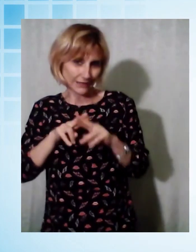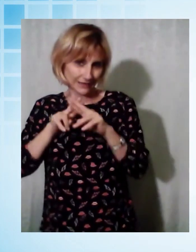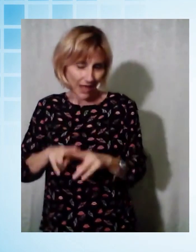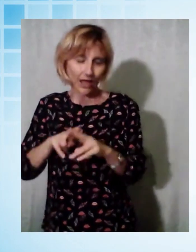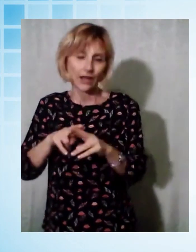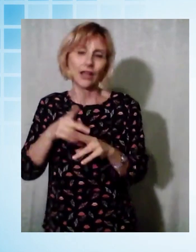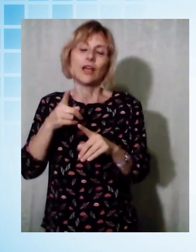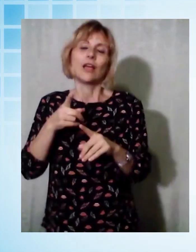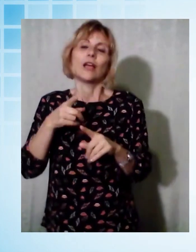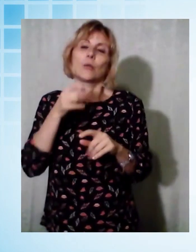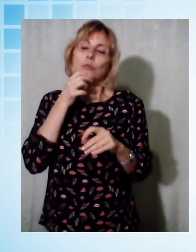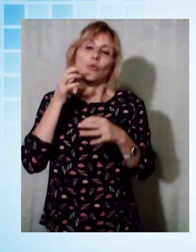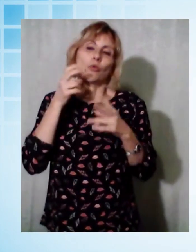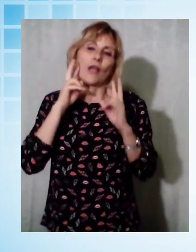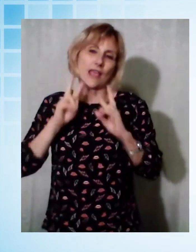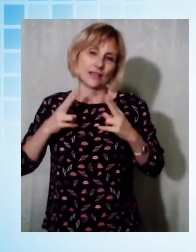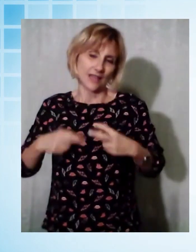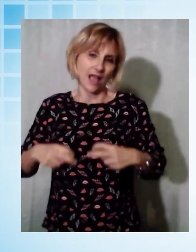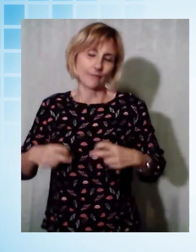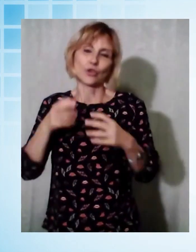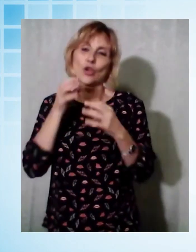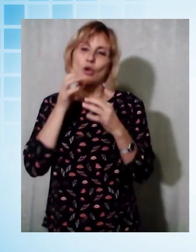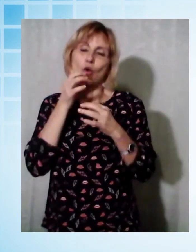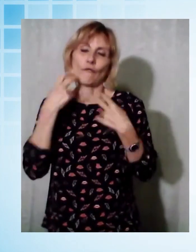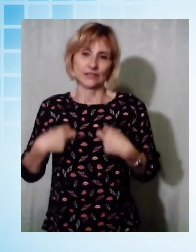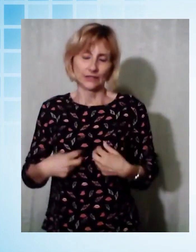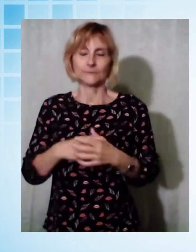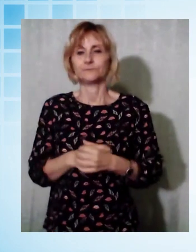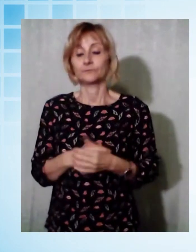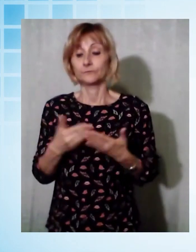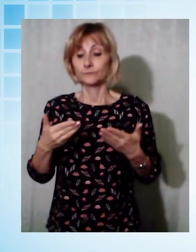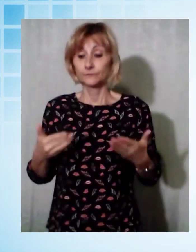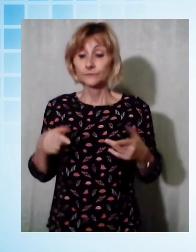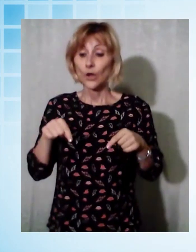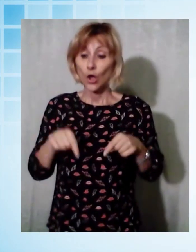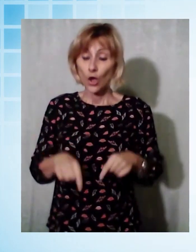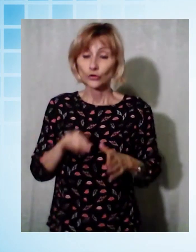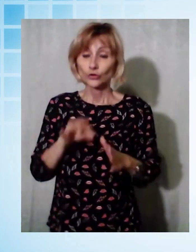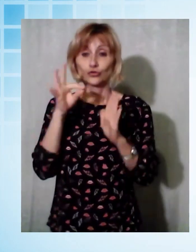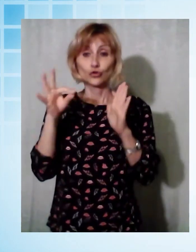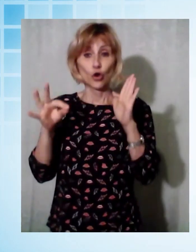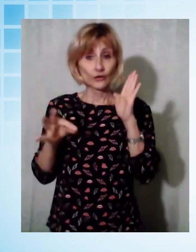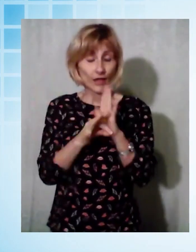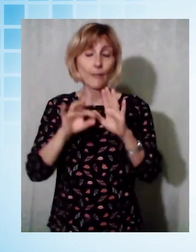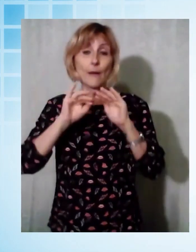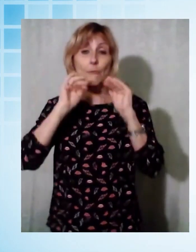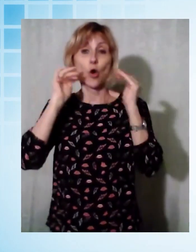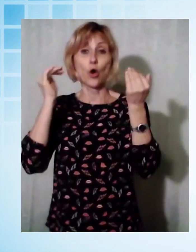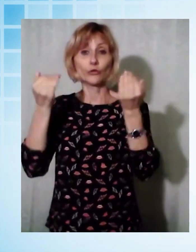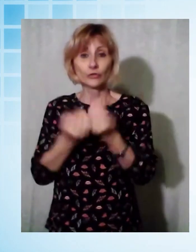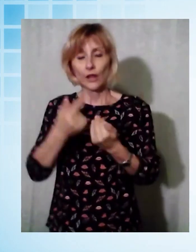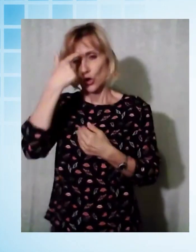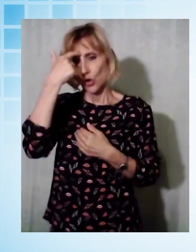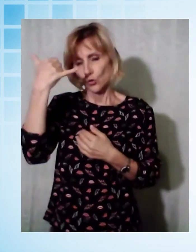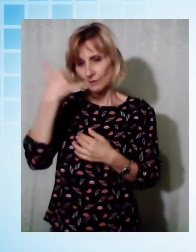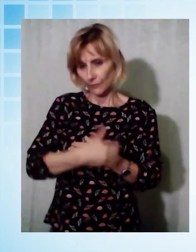È la giornata mondiale sulla consapevolezza dell'autismo e per questa occasione vi proponiamo un